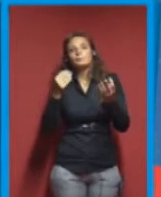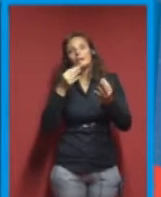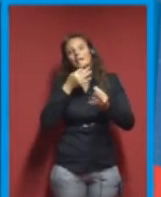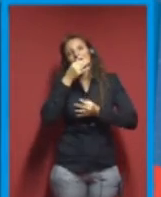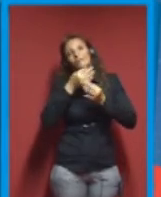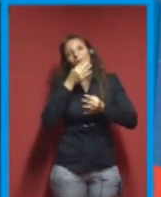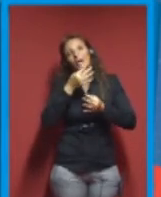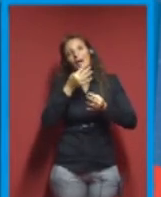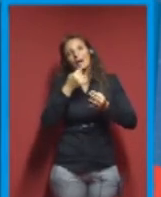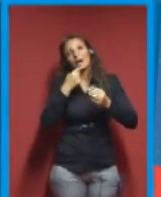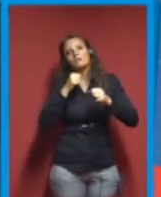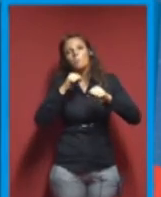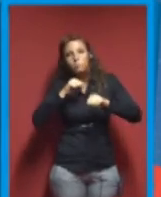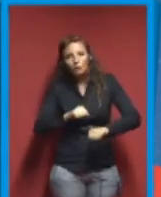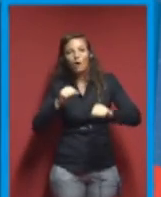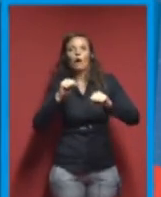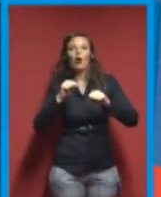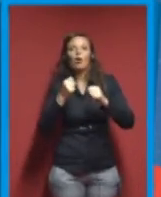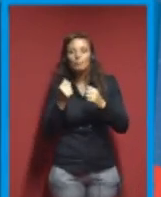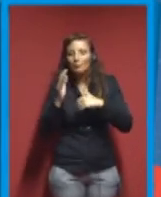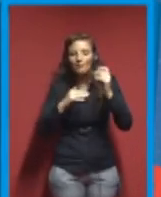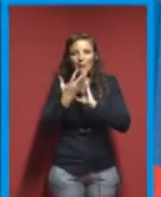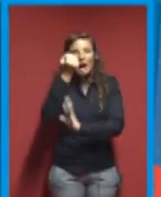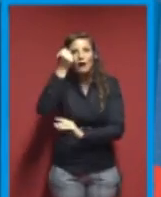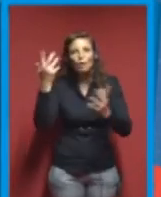possibile avere qualcosa di tangibile?